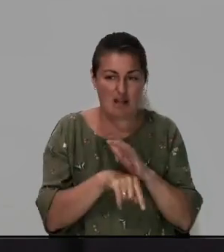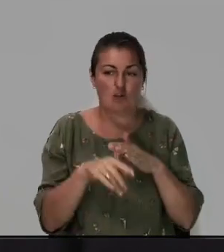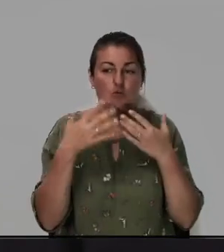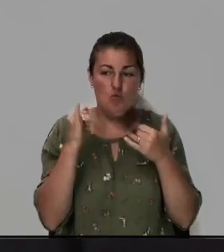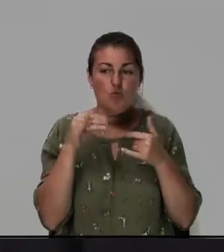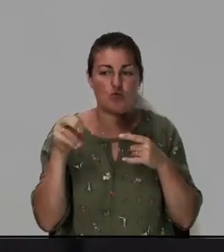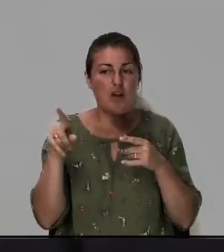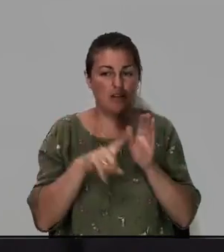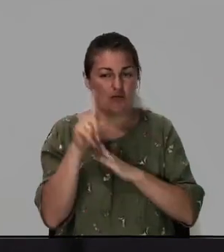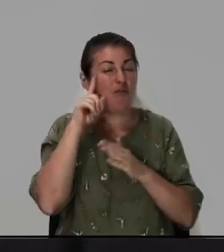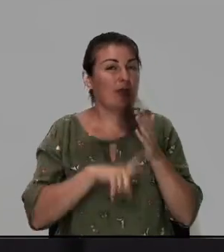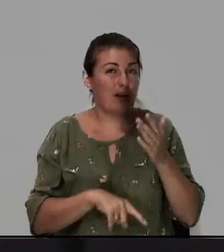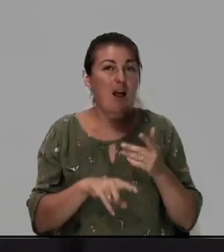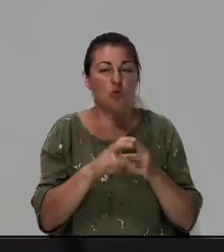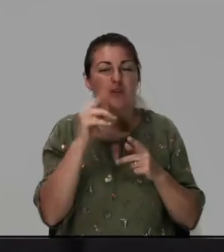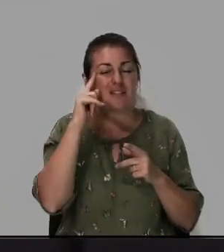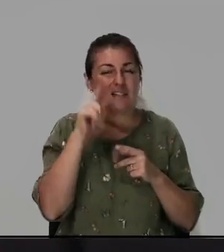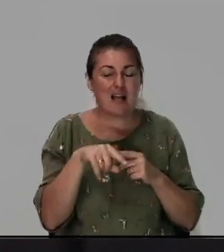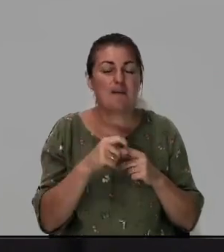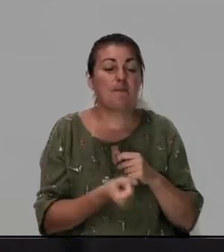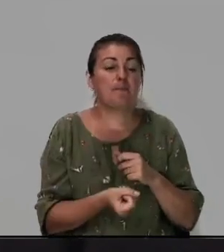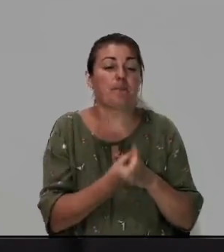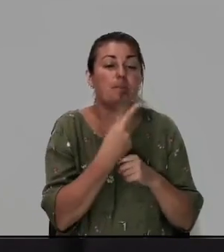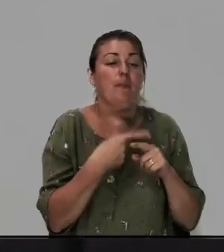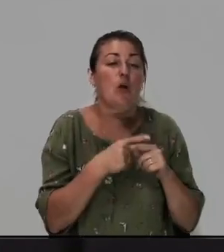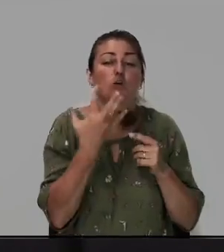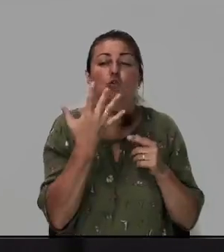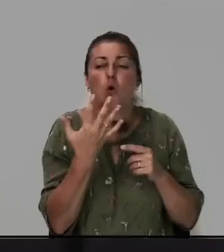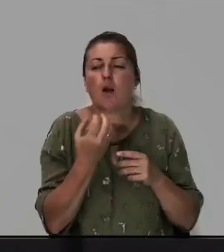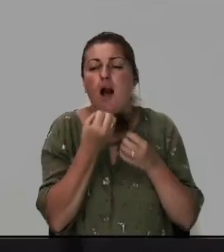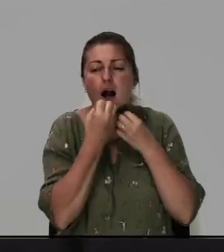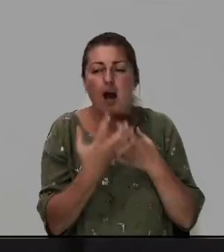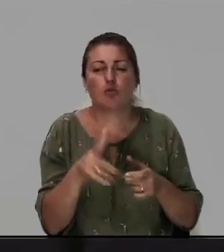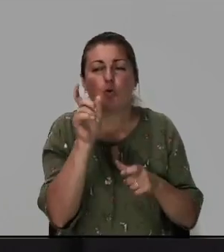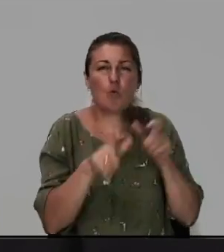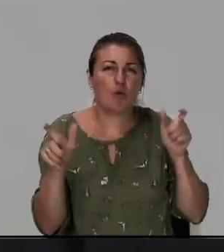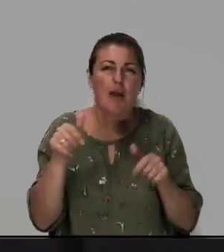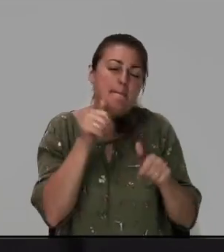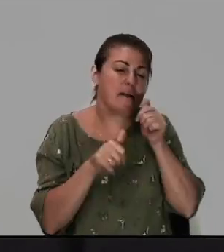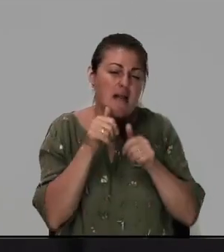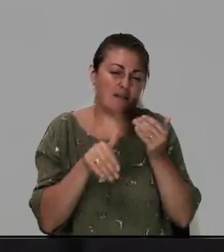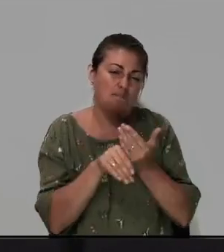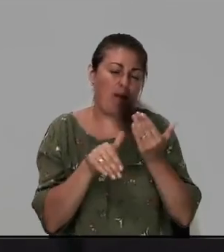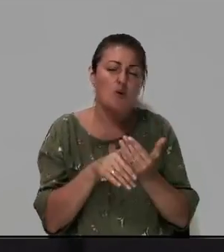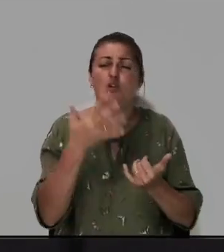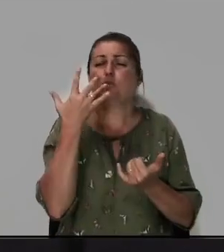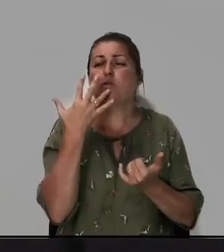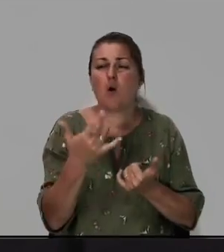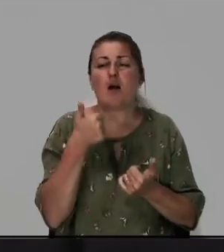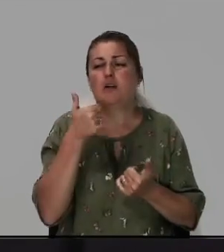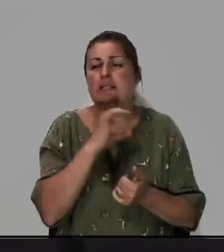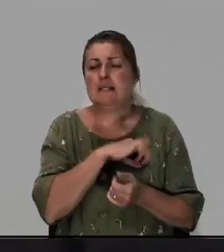не будет верить но знаете исходя из того сколько хороших людей пытались помочь сколько хороших